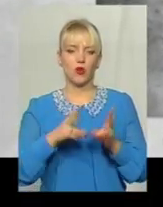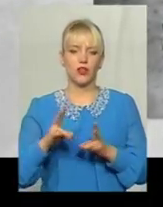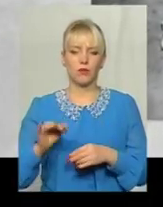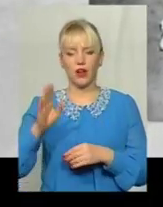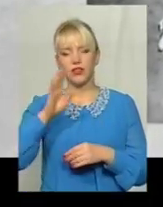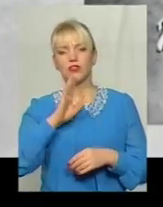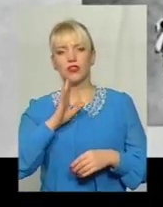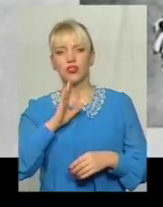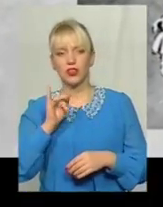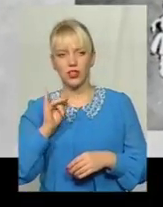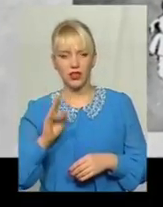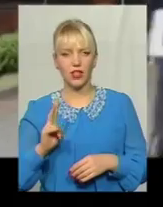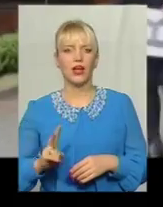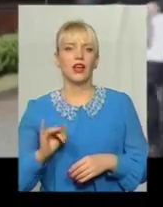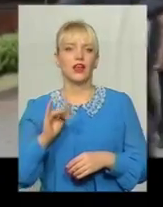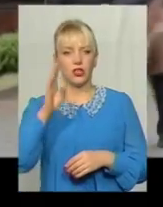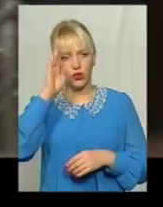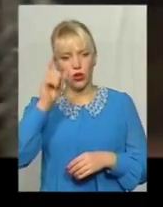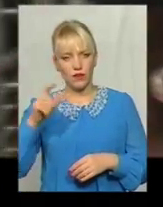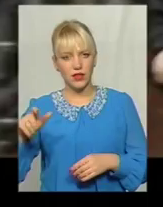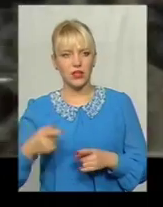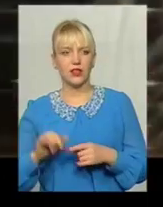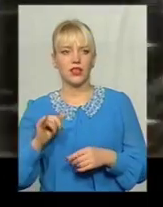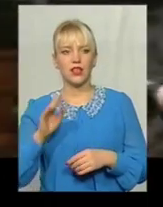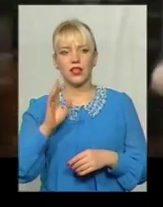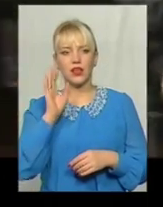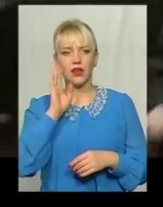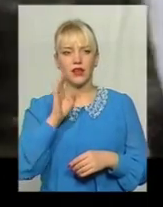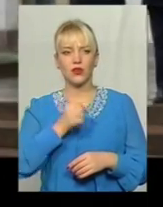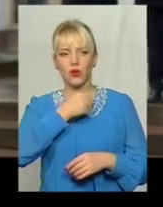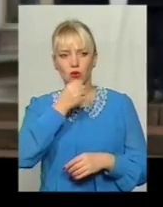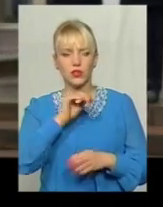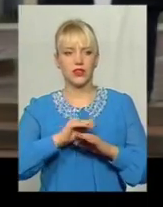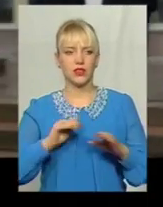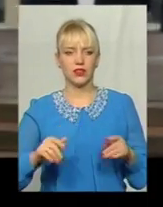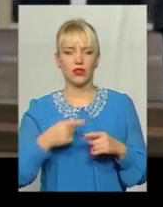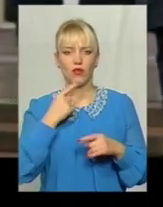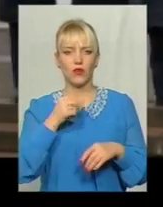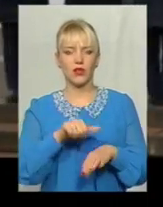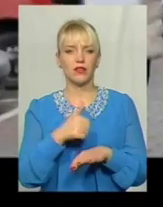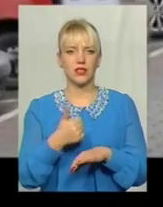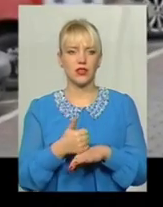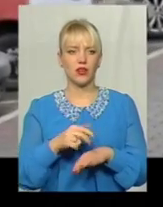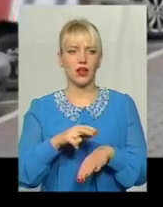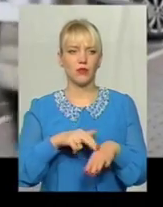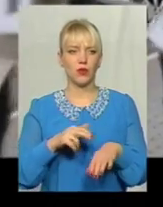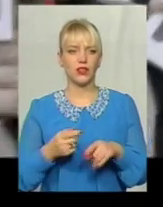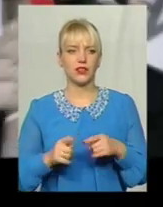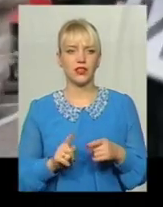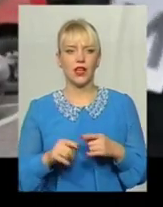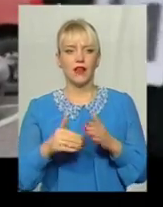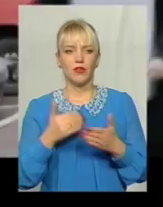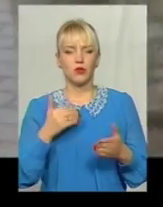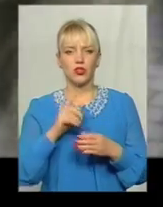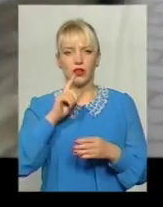діти, і люди похилого віку Стверджують в Головному управлінні Національної поліції Від початку року в краї складено понад